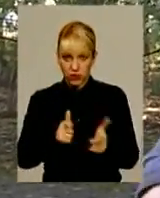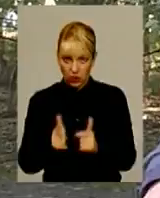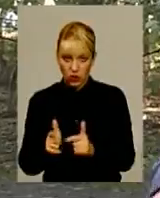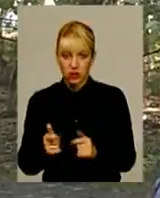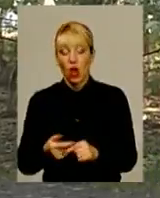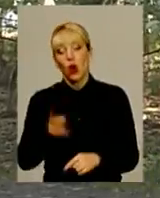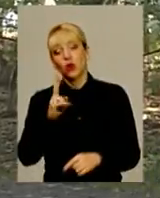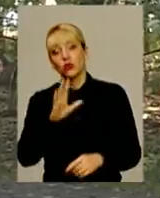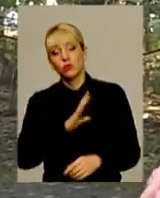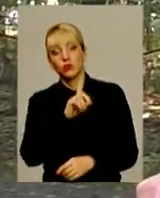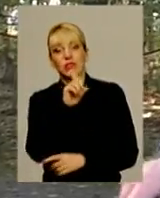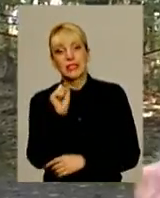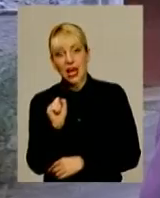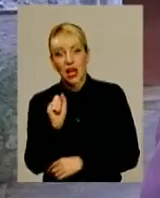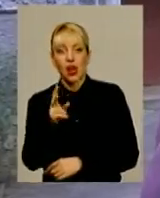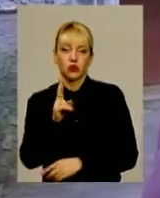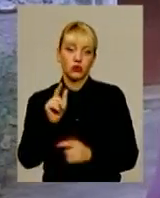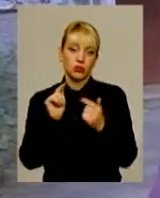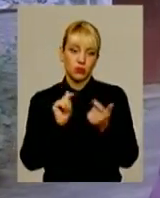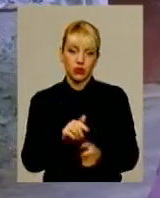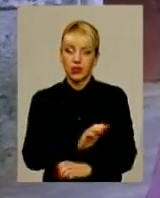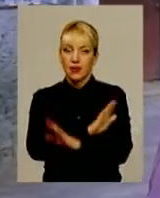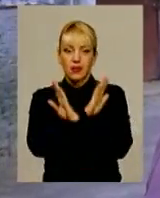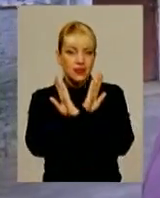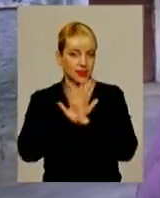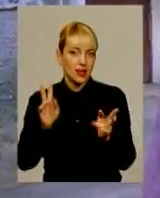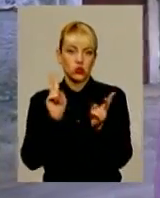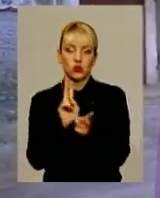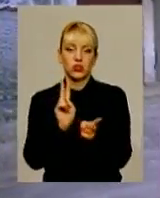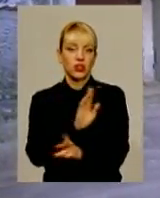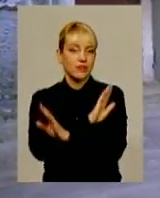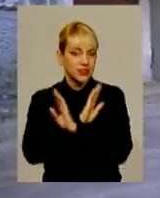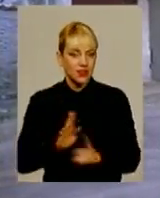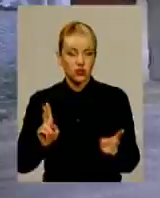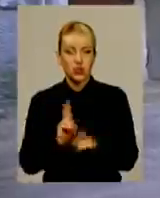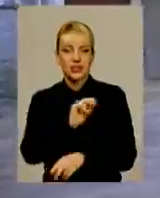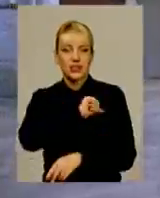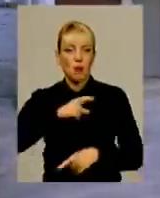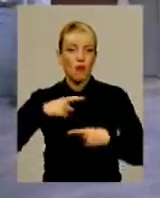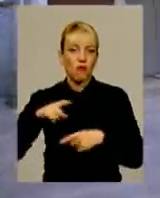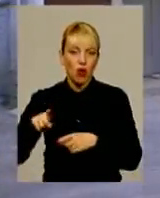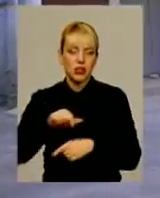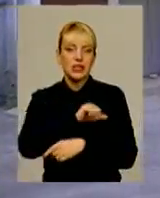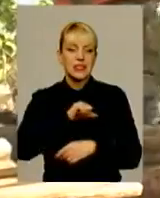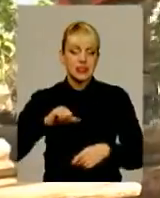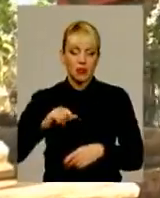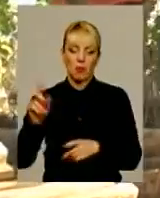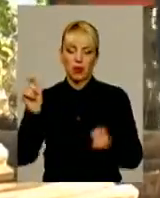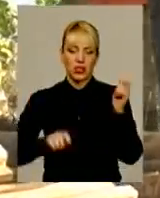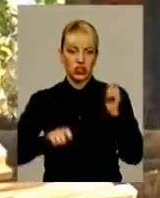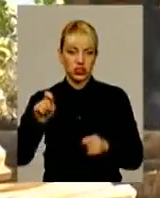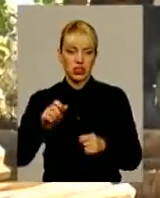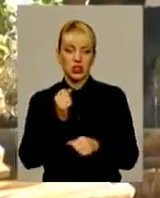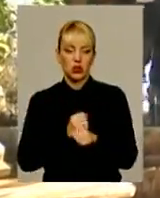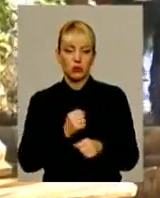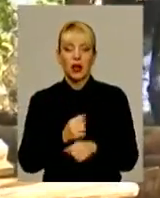Хтось був за, хтось був проти. Не зустрічався, не зустрічався. Самовольно, постійно приїжджають. Та найбільше